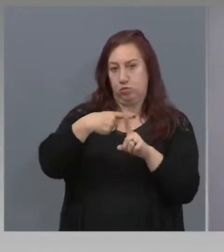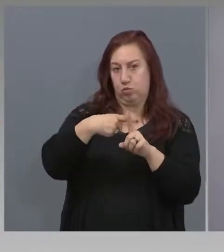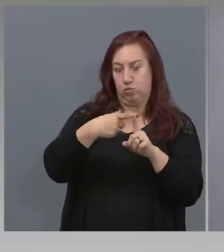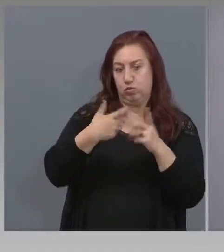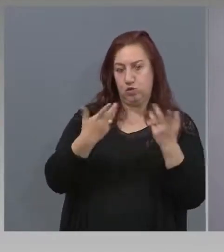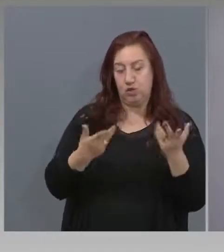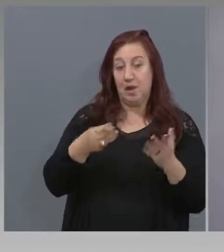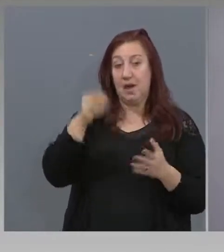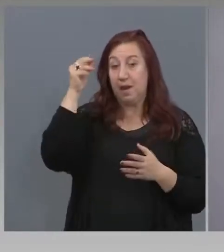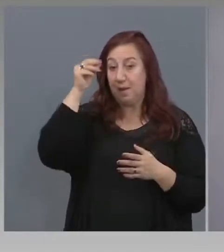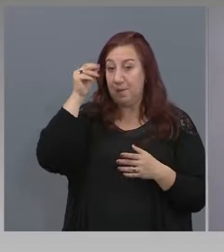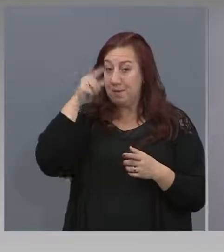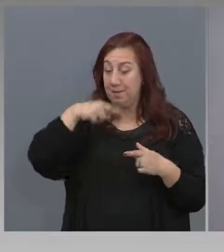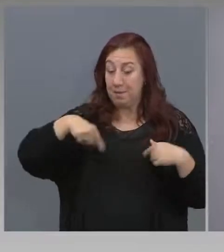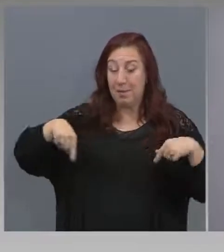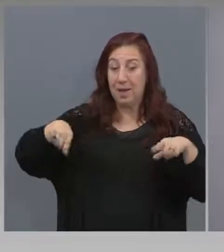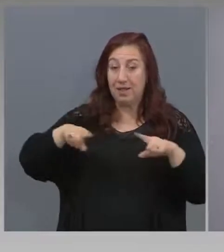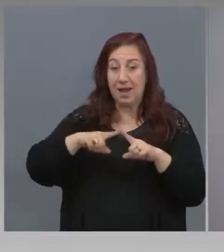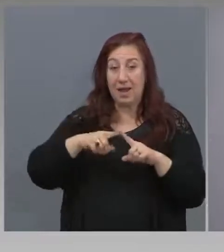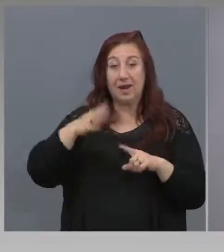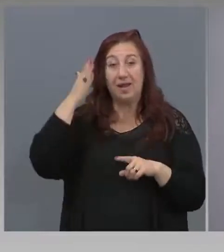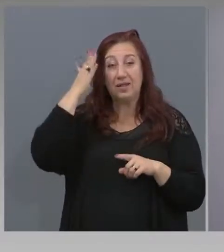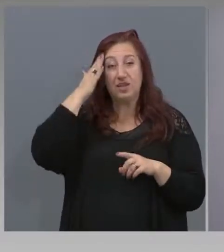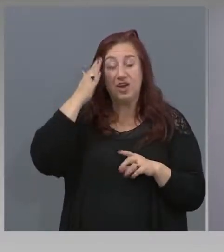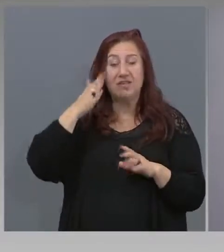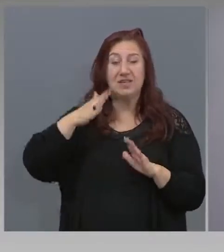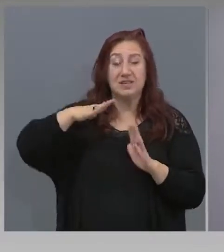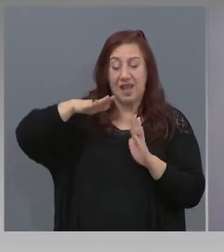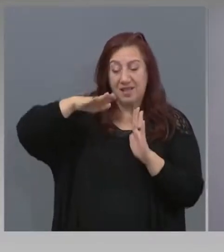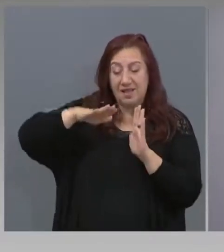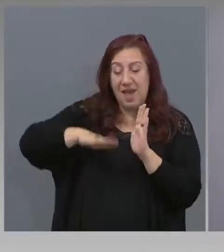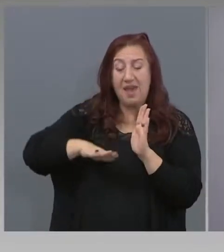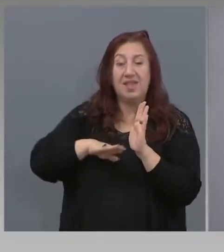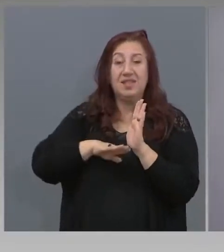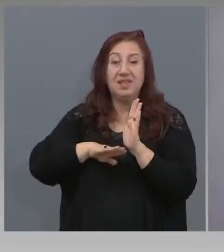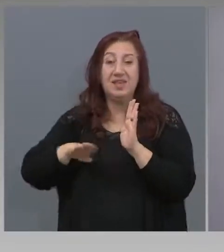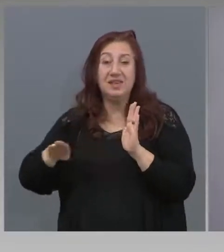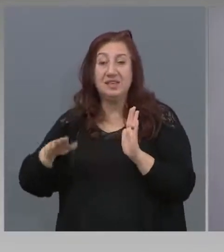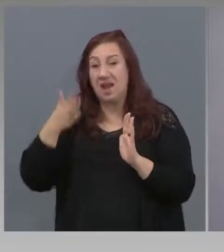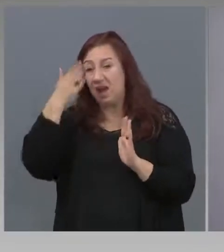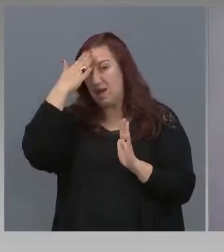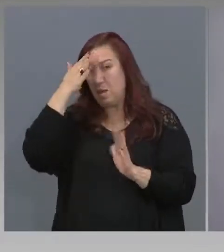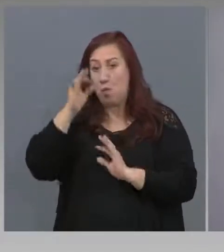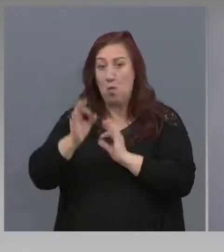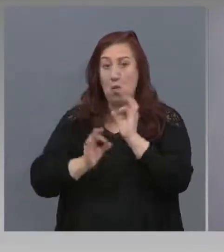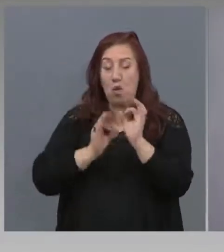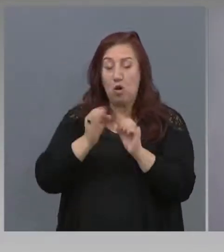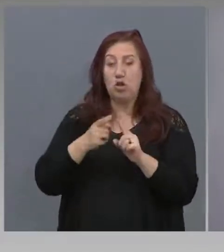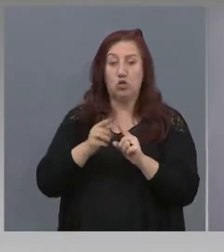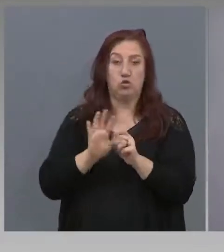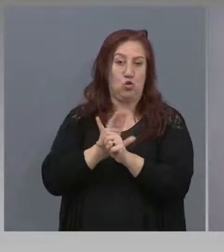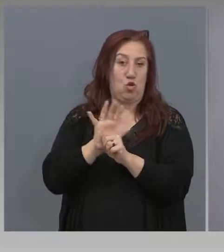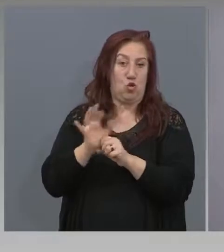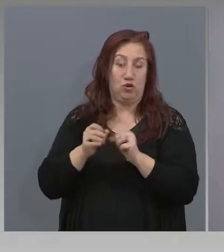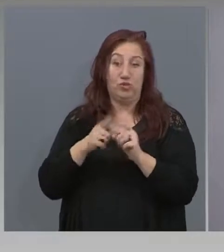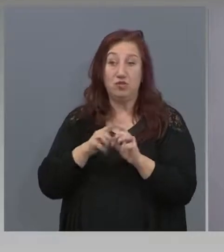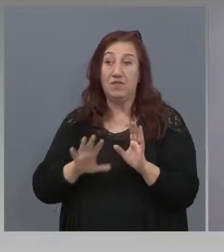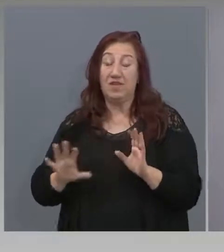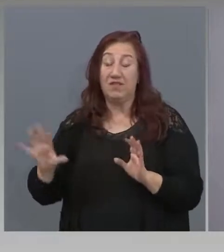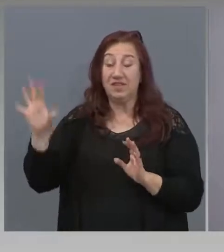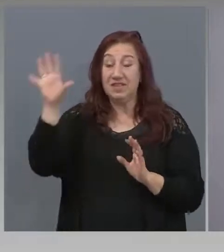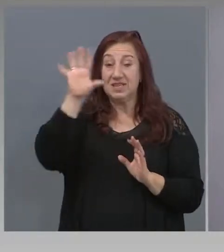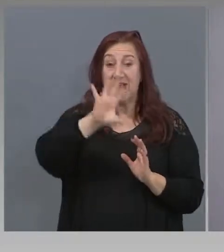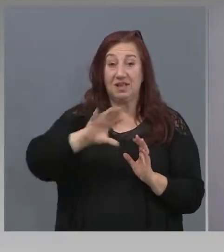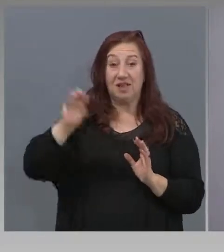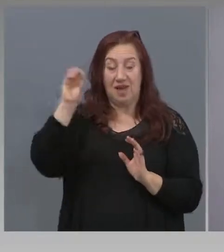България е една от страните с най-низка заболеваемост, от коронавирус в Европа. Това показва, че мерките, които